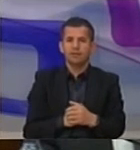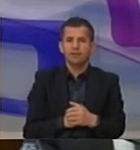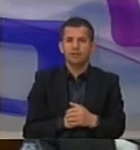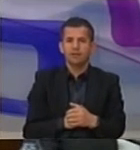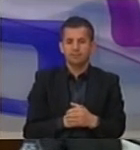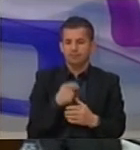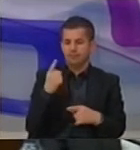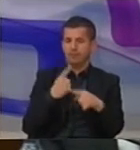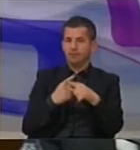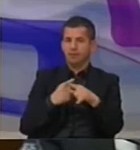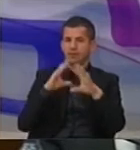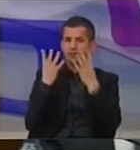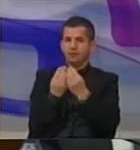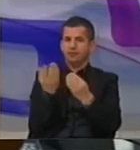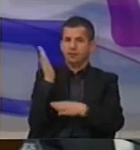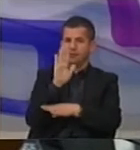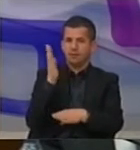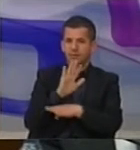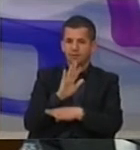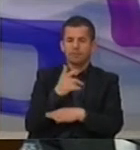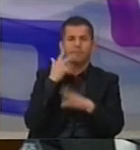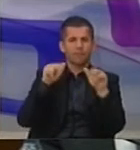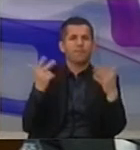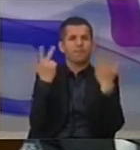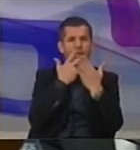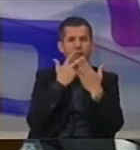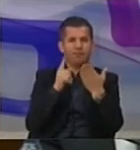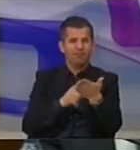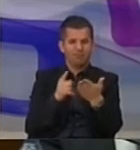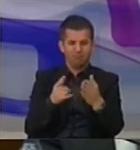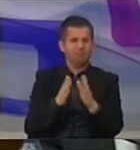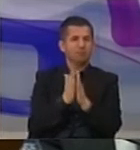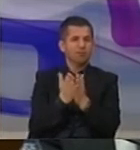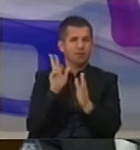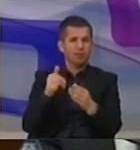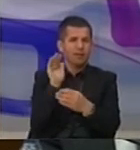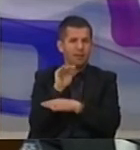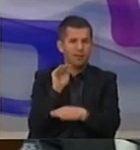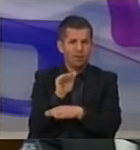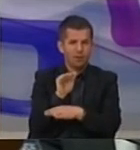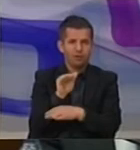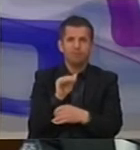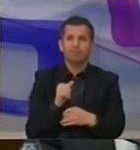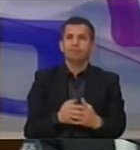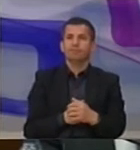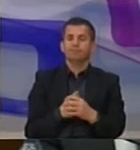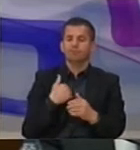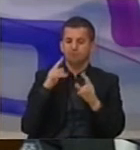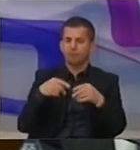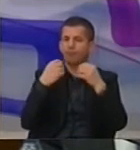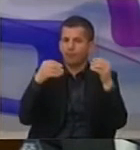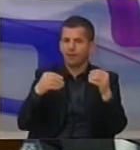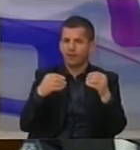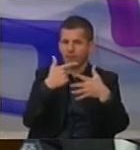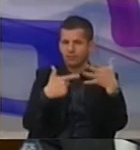Kolegë deputet, të dhe të faqet raportit për një qënditë pune, unë përmendit vetëm këto gjera.